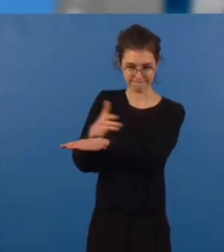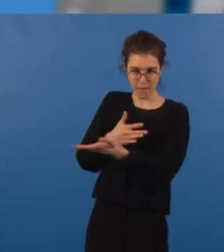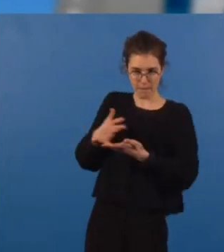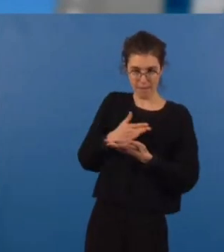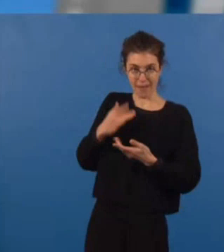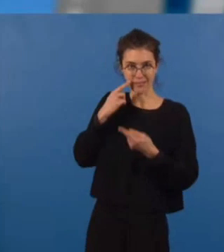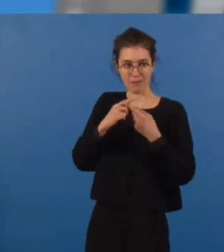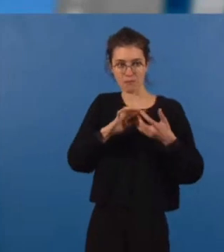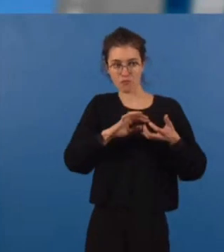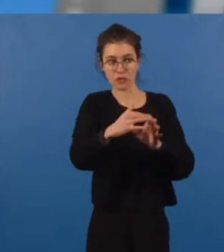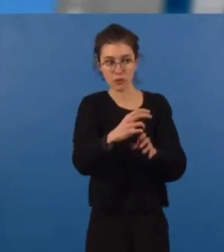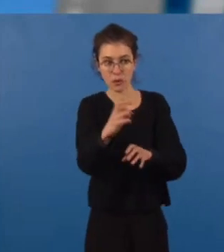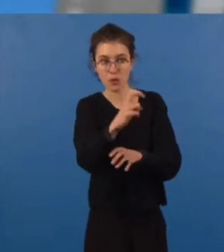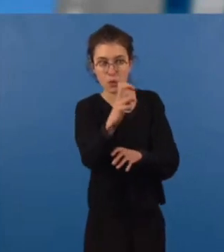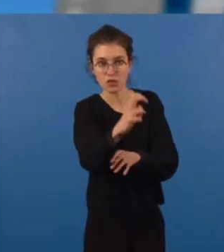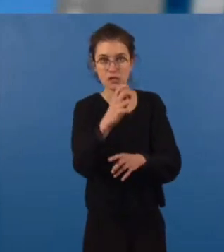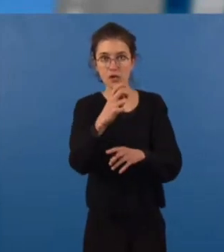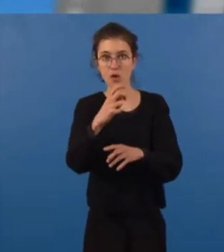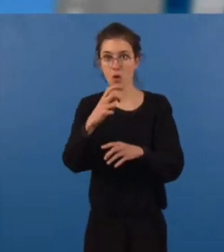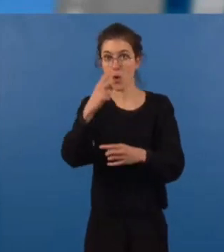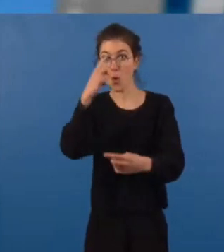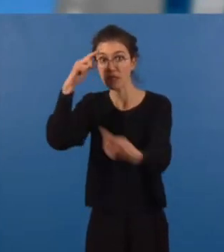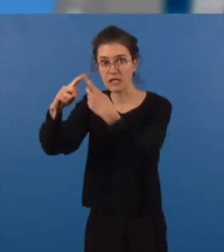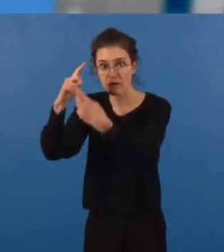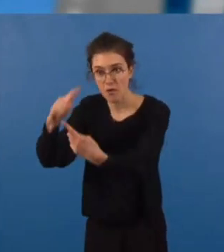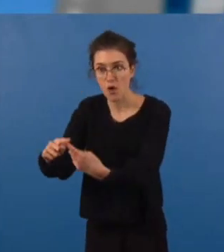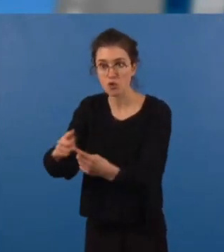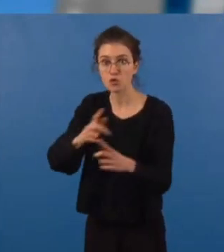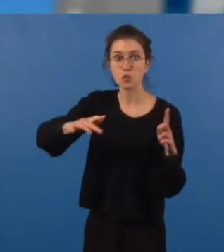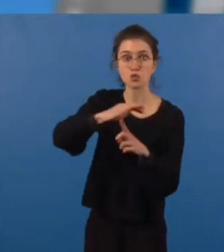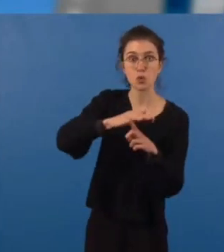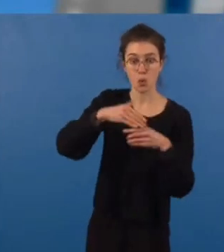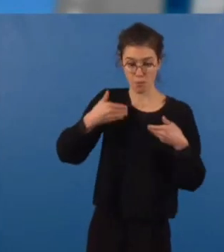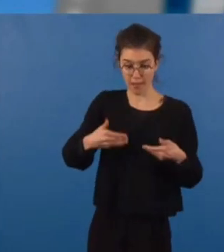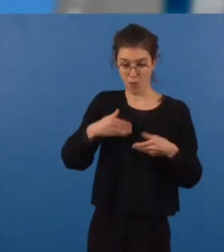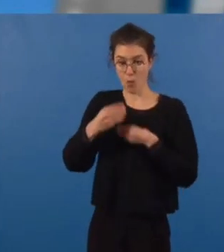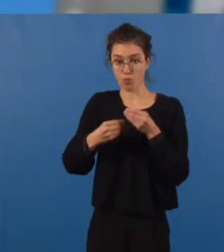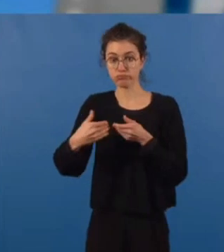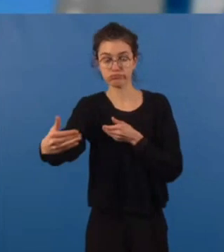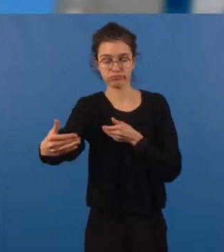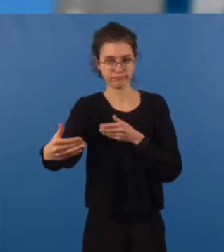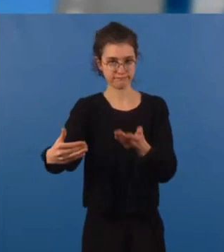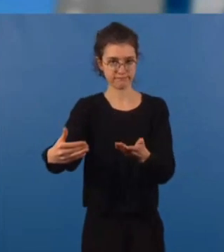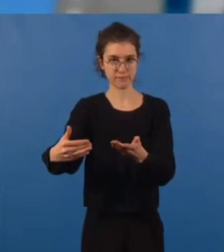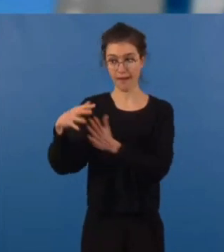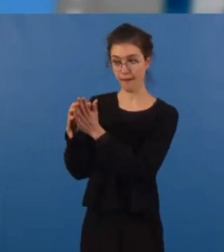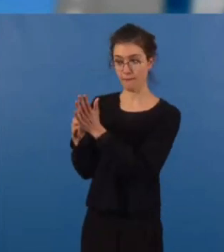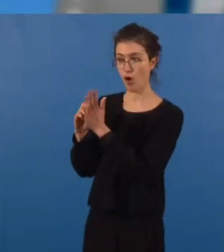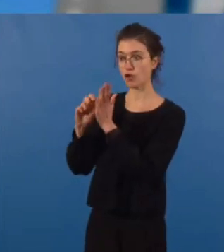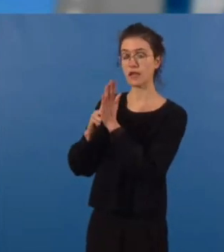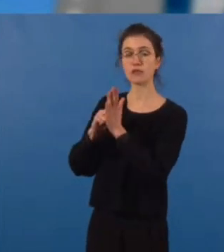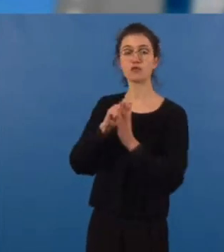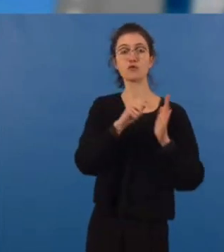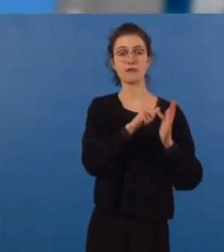enjeux sociaux d'aujourd'hui et de demain. Ce rapport 2021-2022